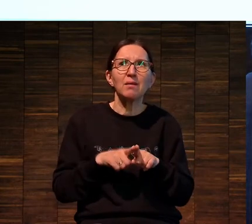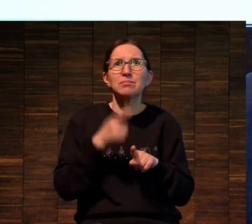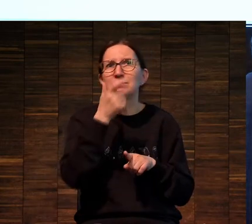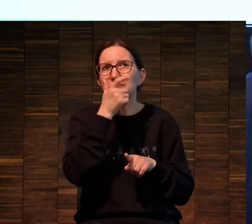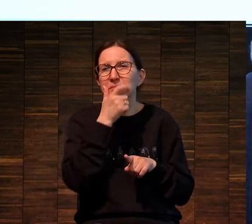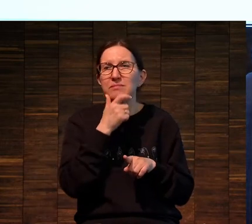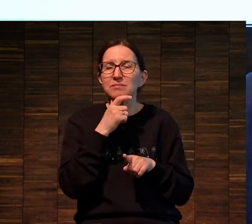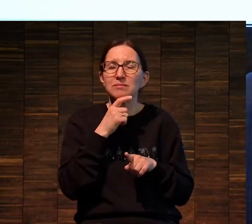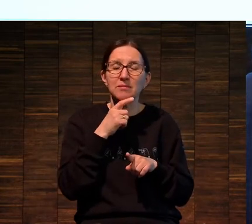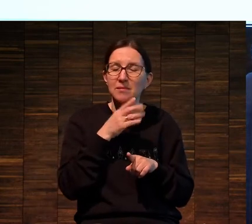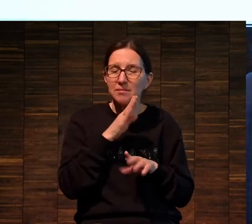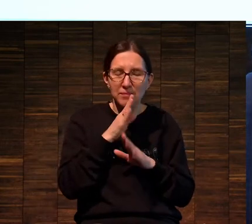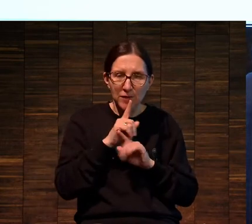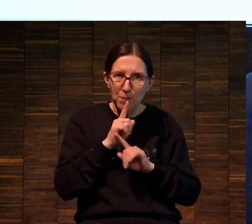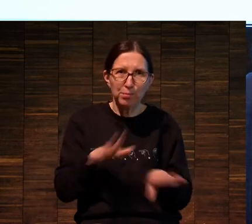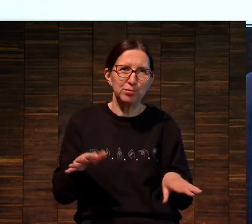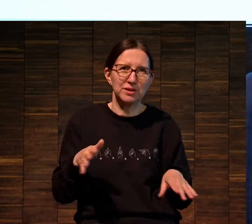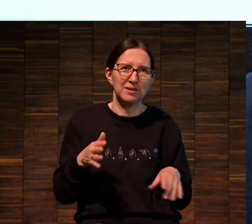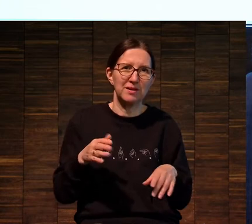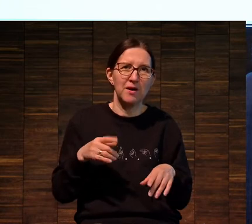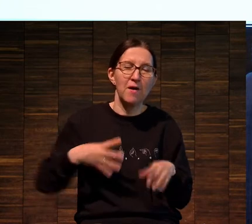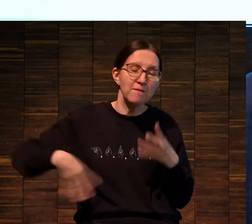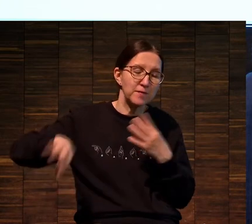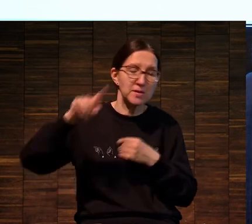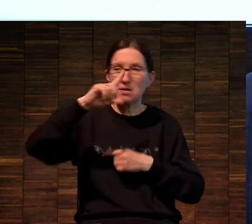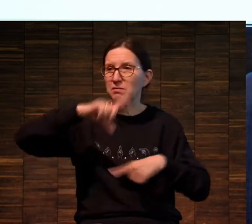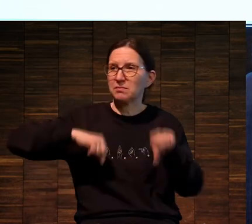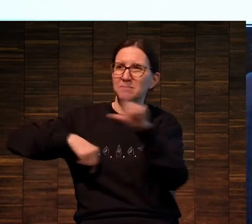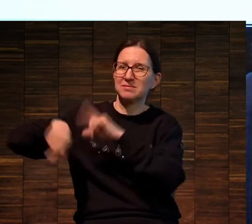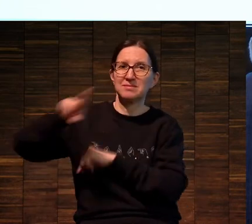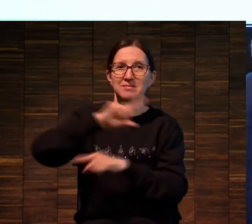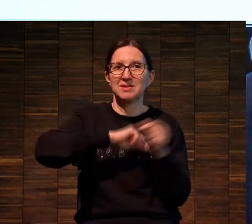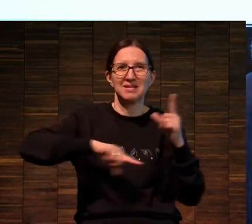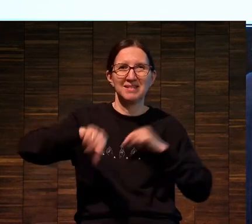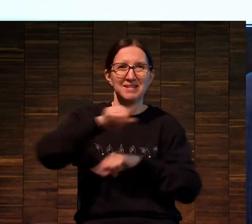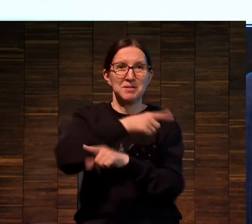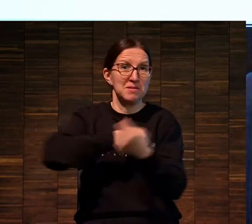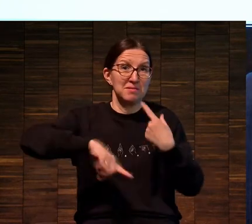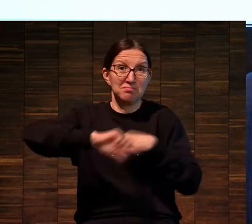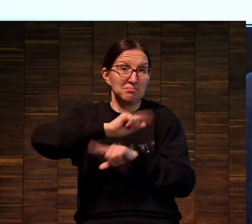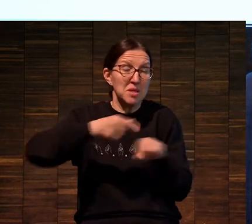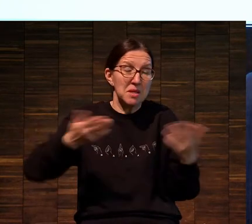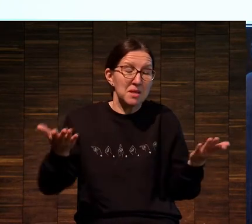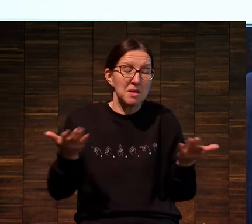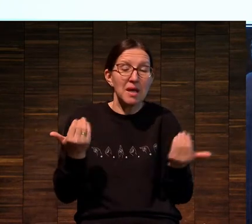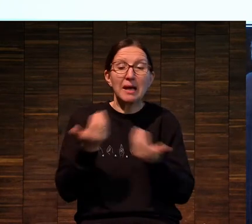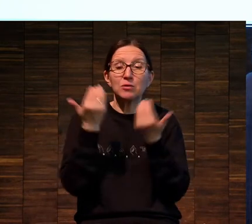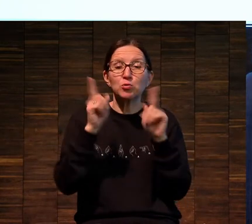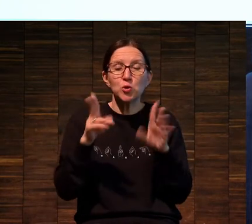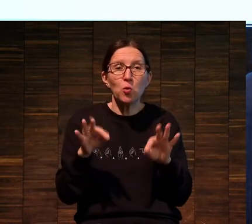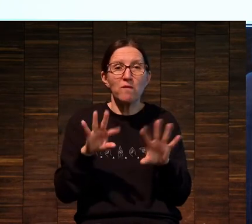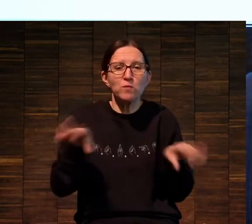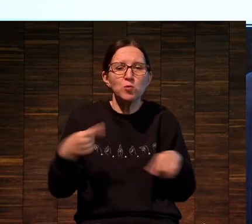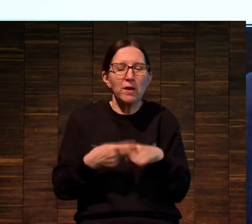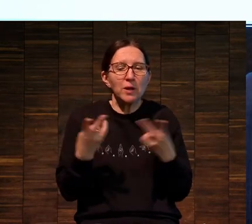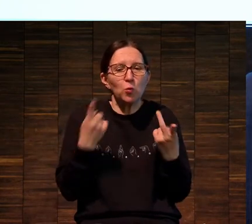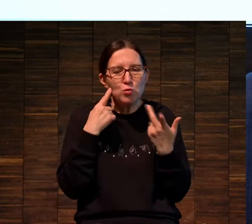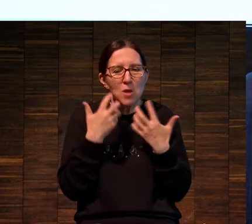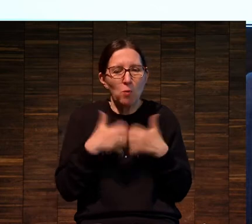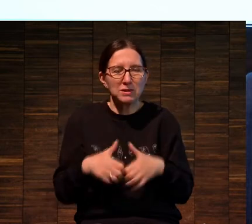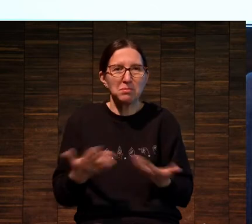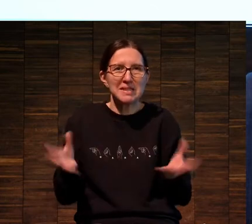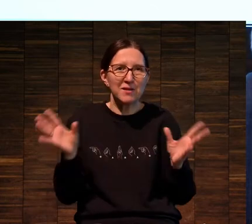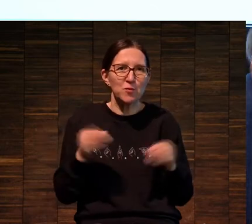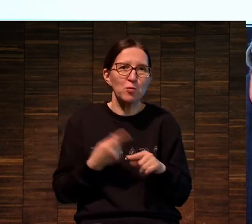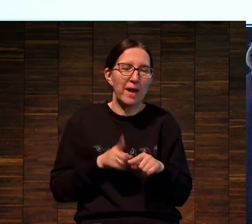все будоражится. Тут очень много каких-то вещей, именно философских, которые требуют своего осмысления и какого